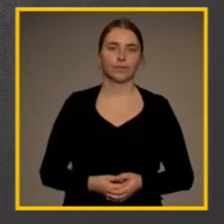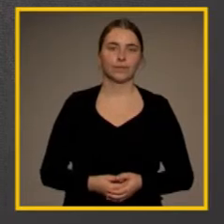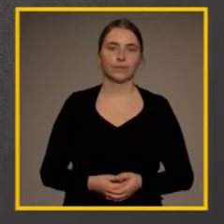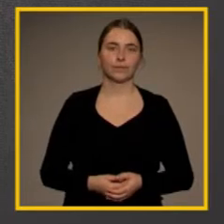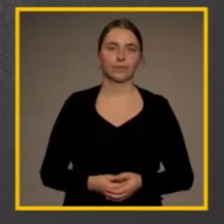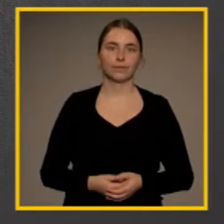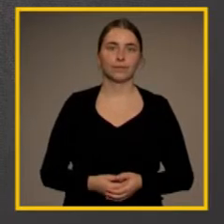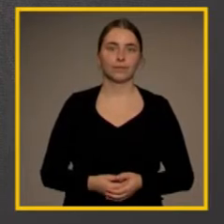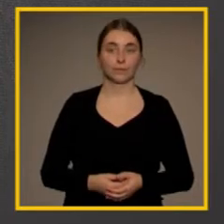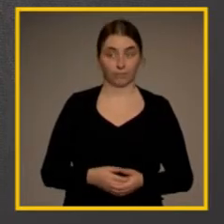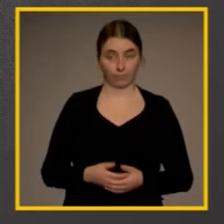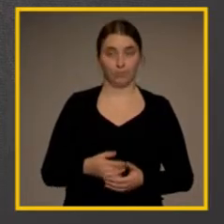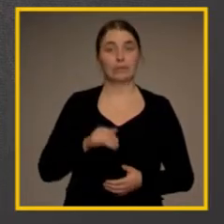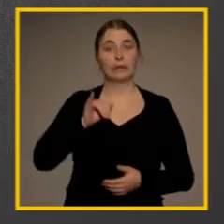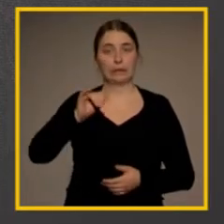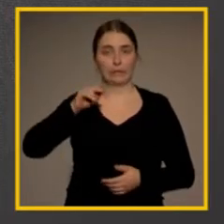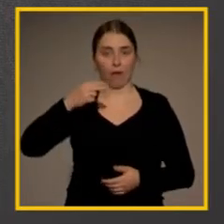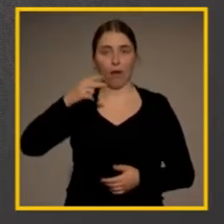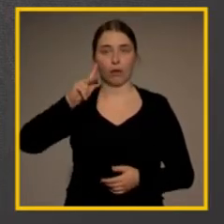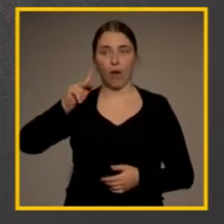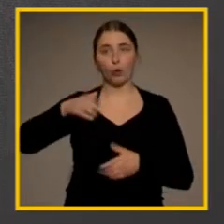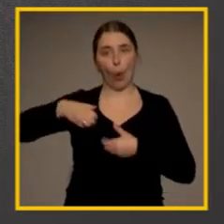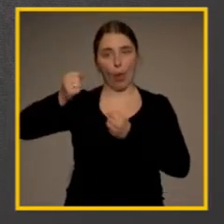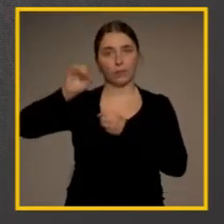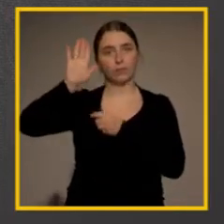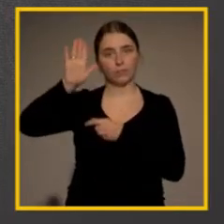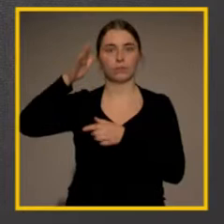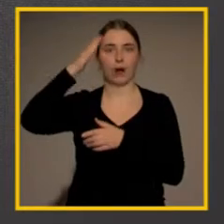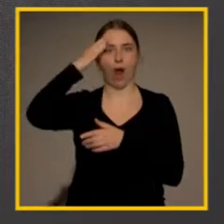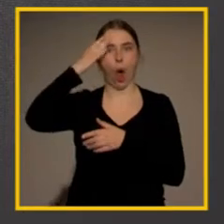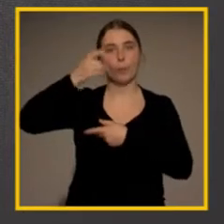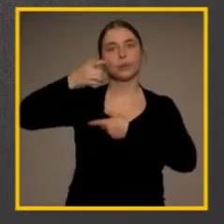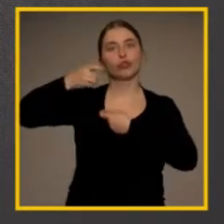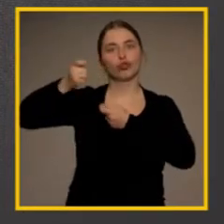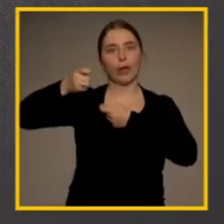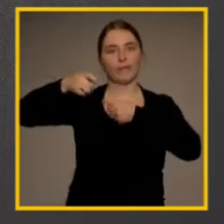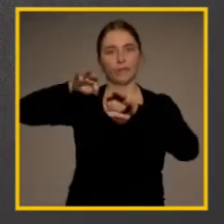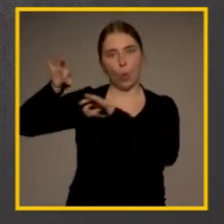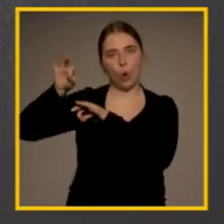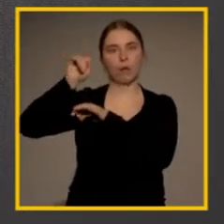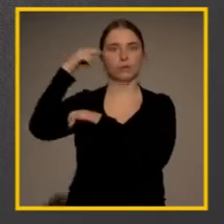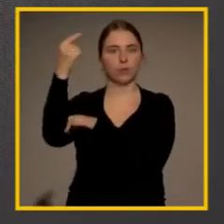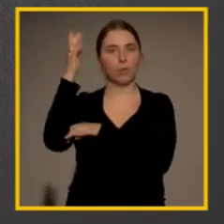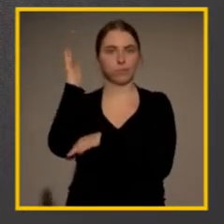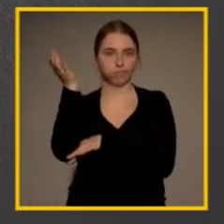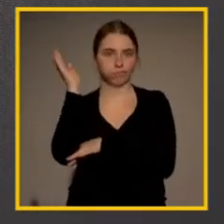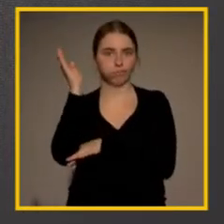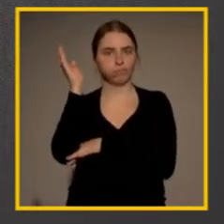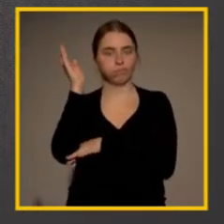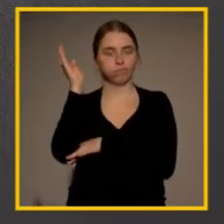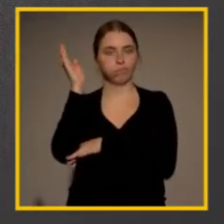Der Hauptgeschäftsführer der IHK zu Köln gab in seiner